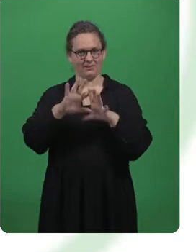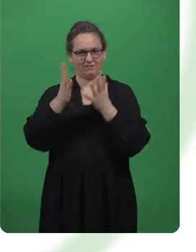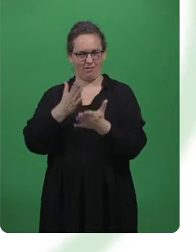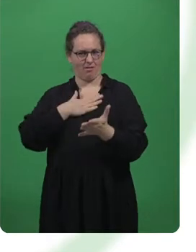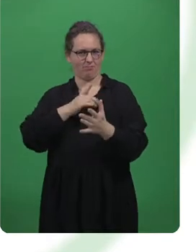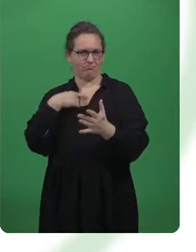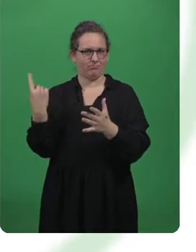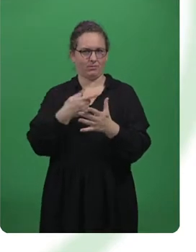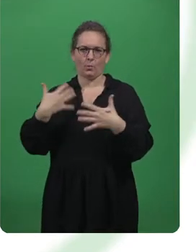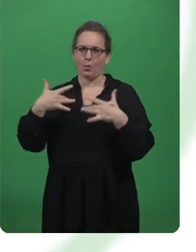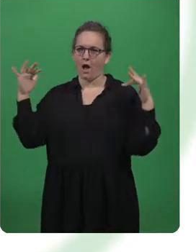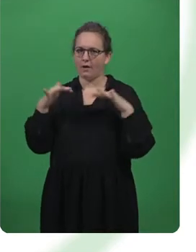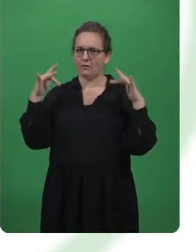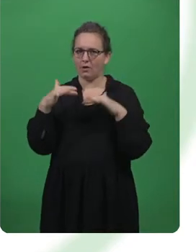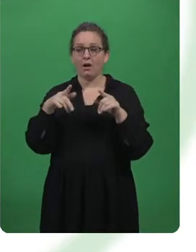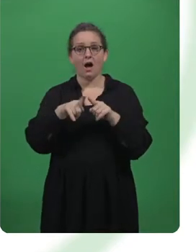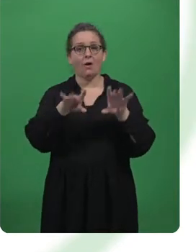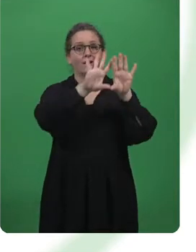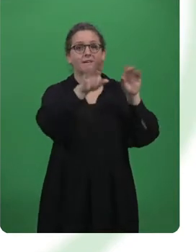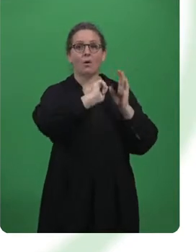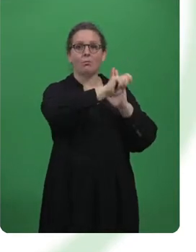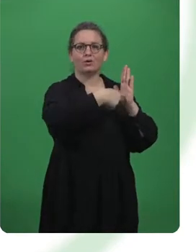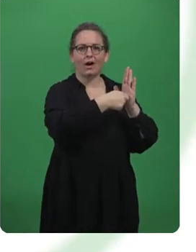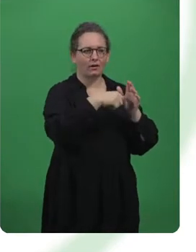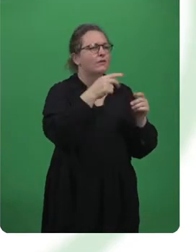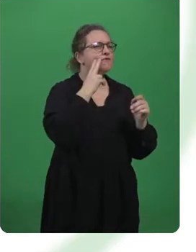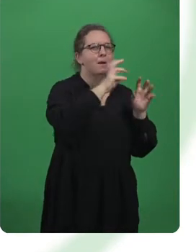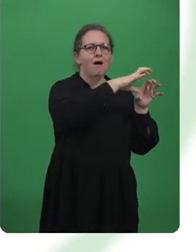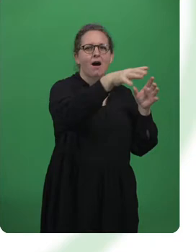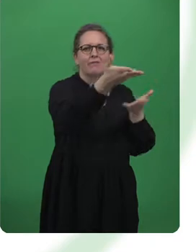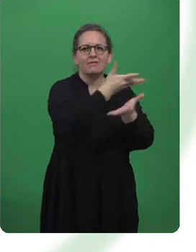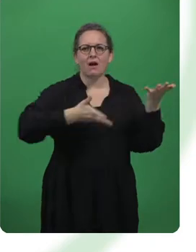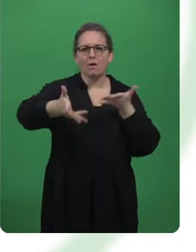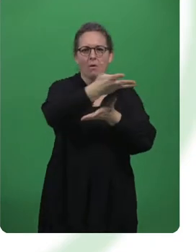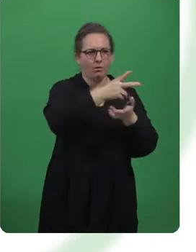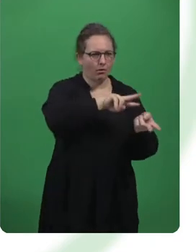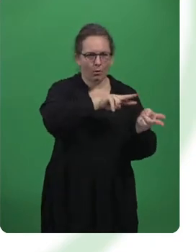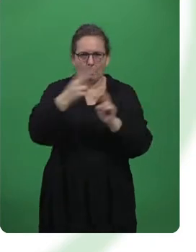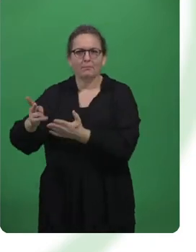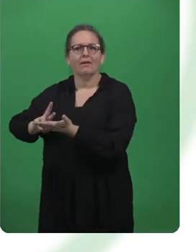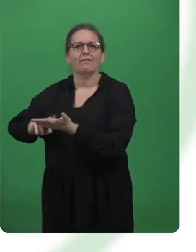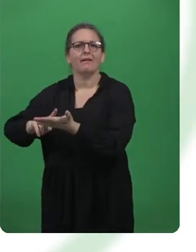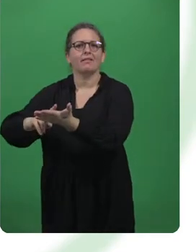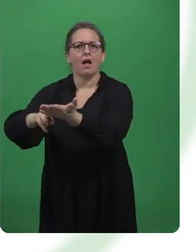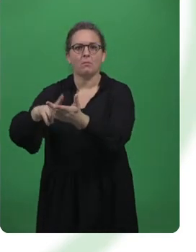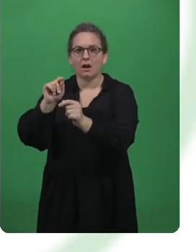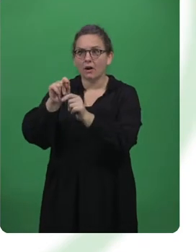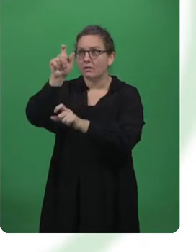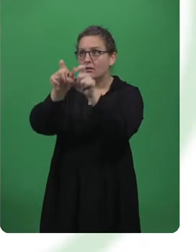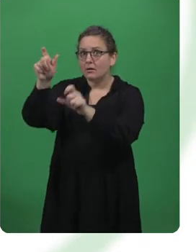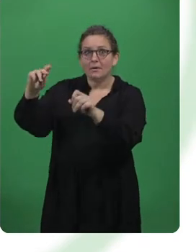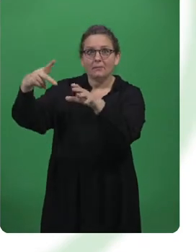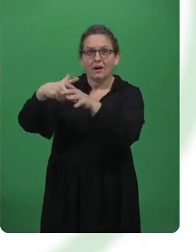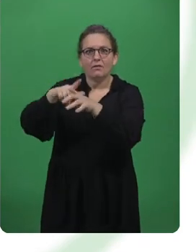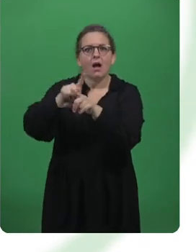Unsere Arbeitswelt wurde sehr beeinflusst und so auch unsere Zero-Project-Unternehmensdialoge. Wir sind digital geworden